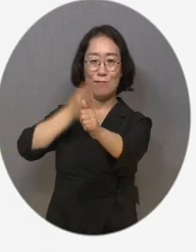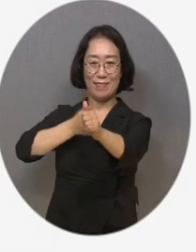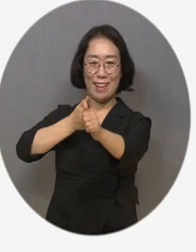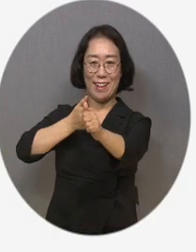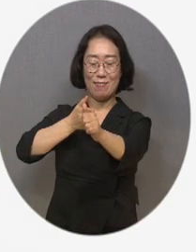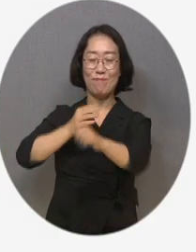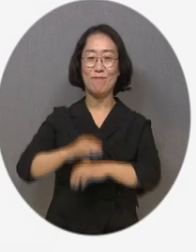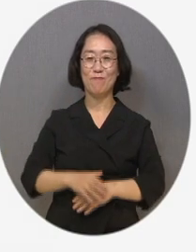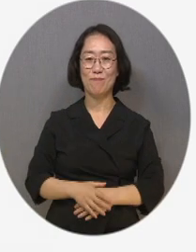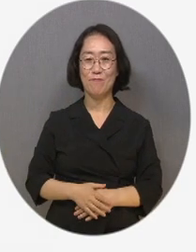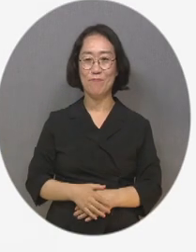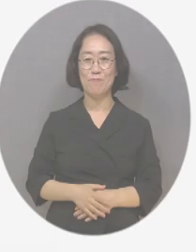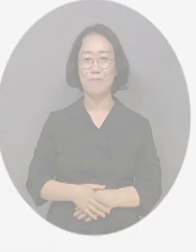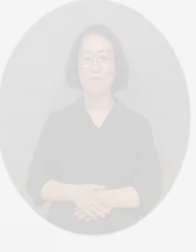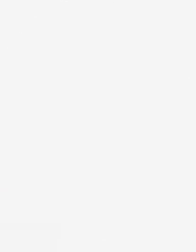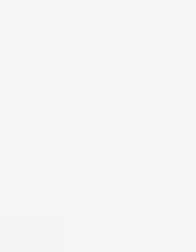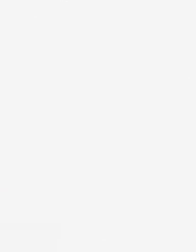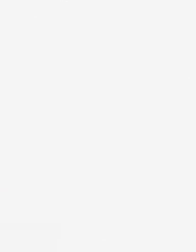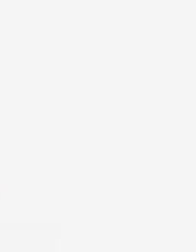.주신의